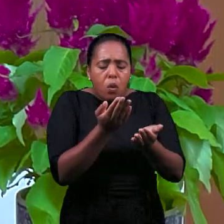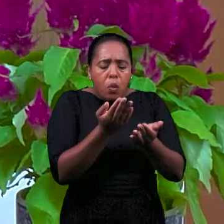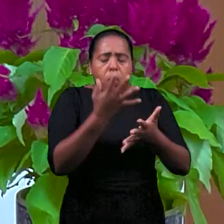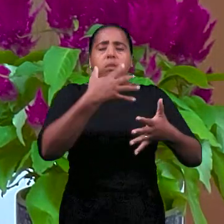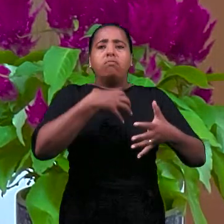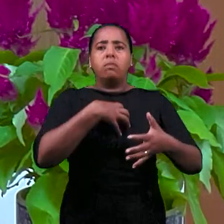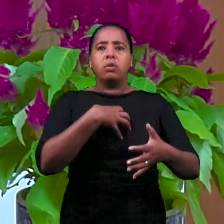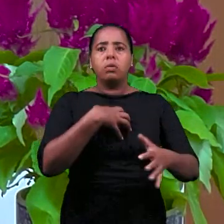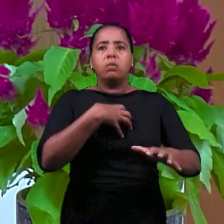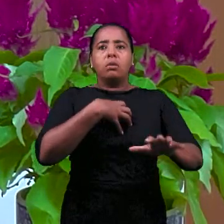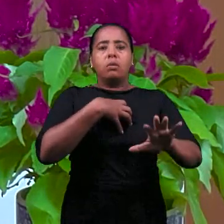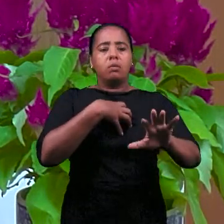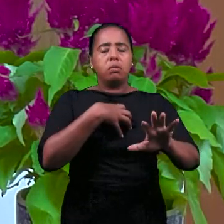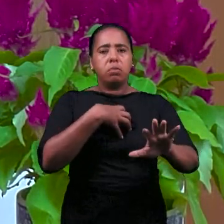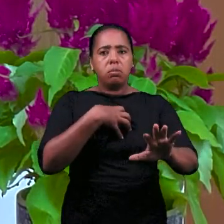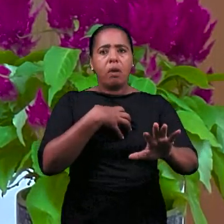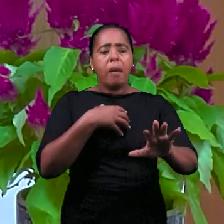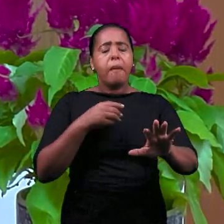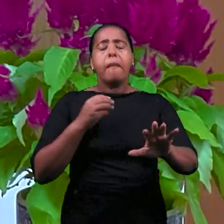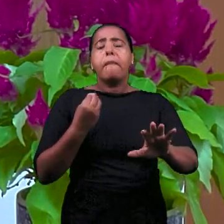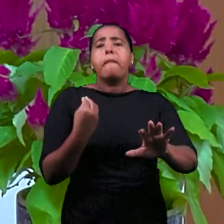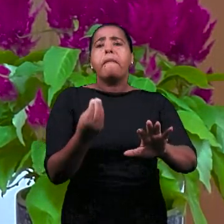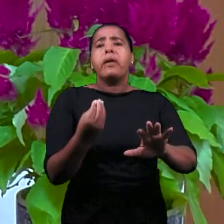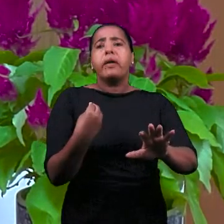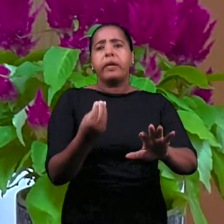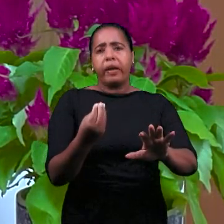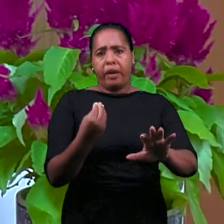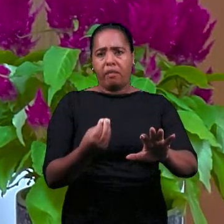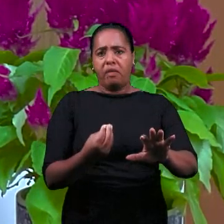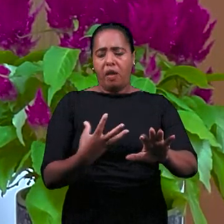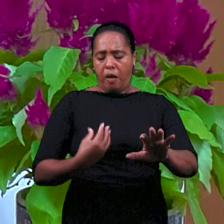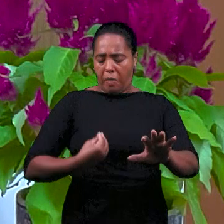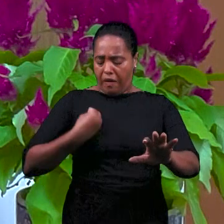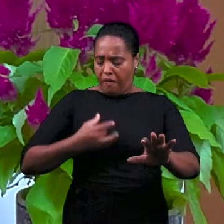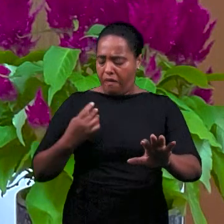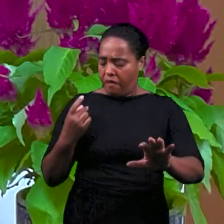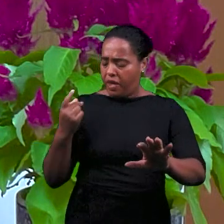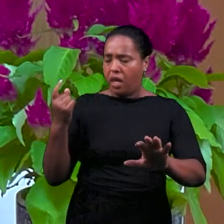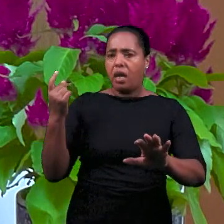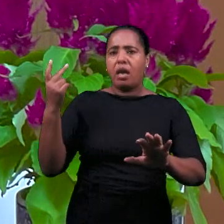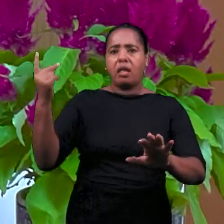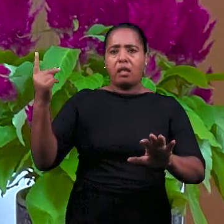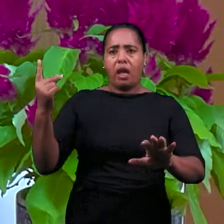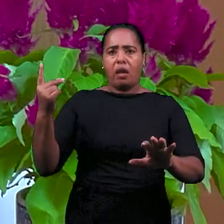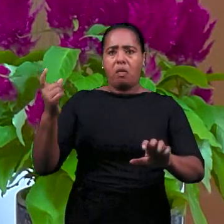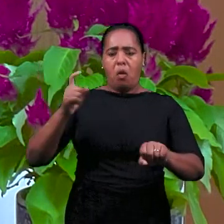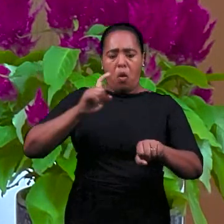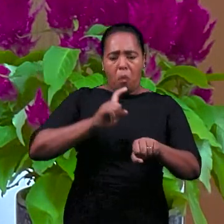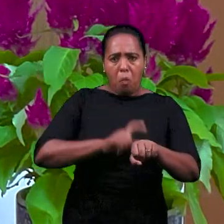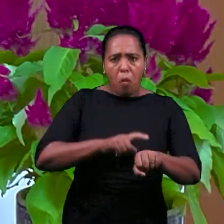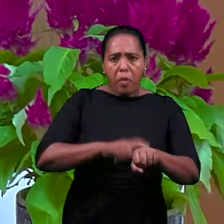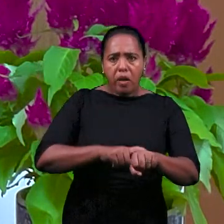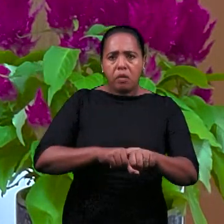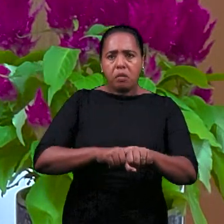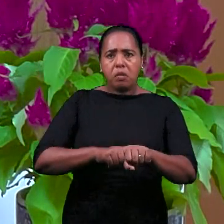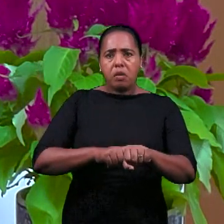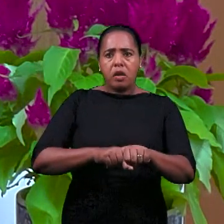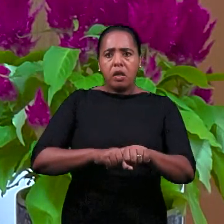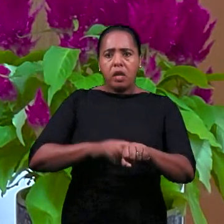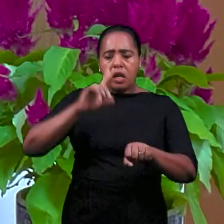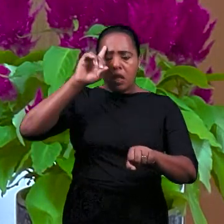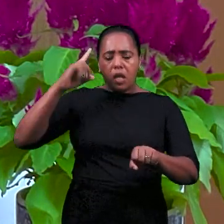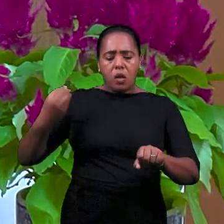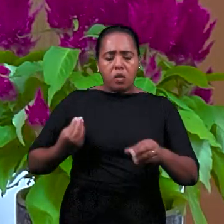как у ребенка, душа чистая, да? Когда Адам или Ева получили